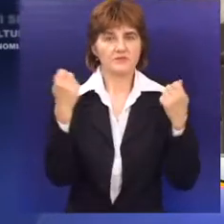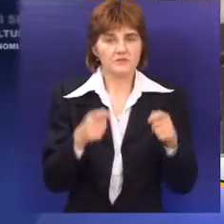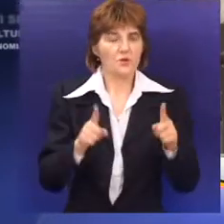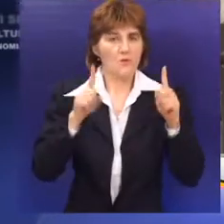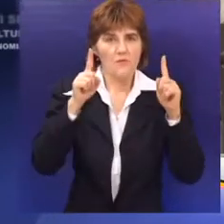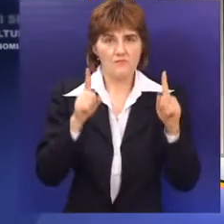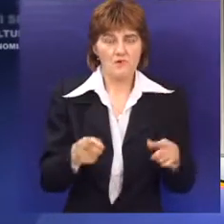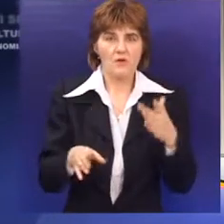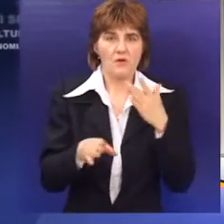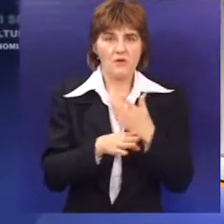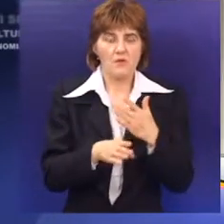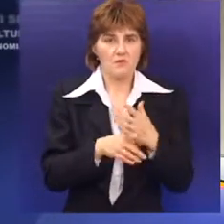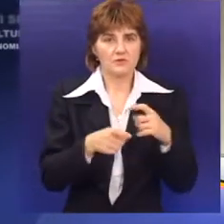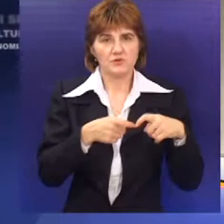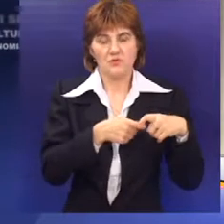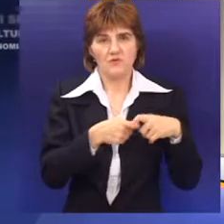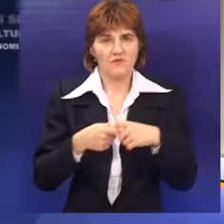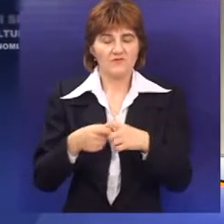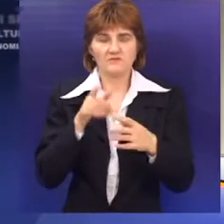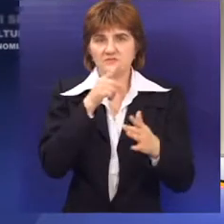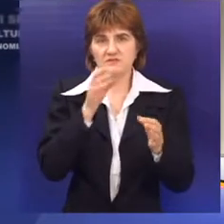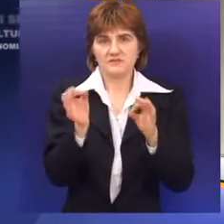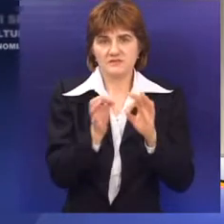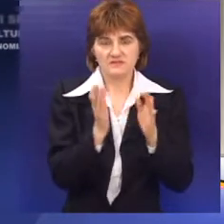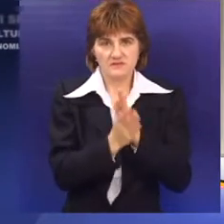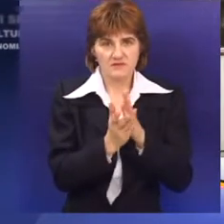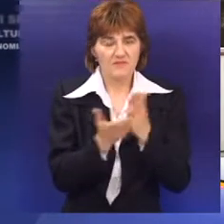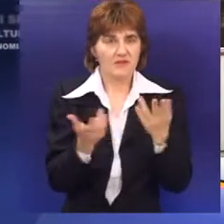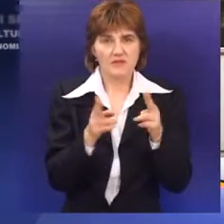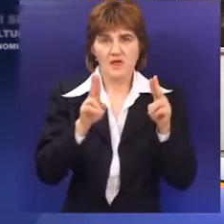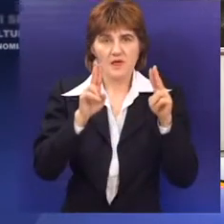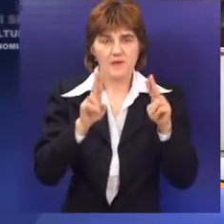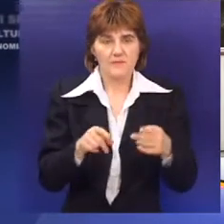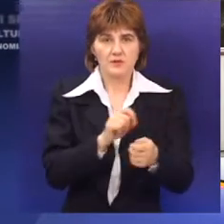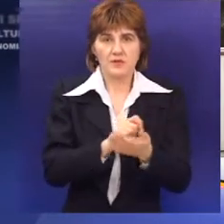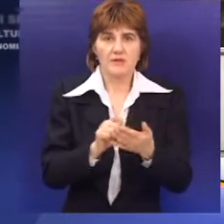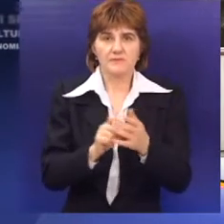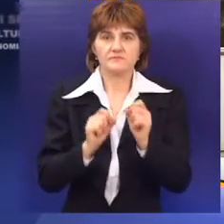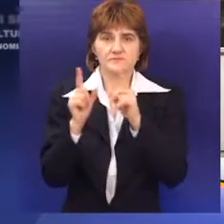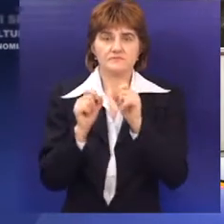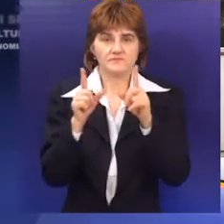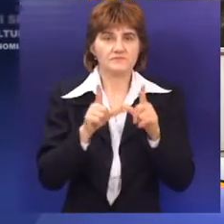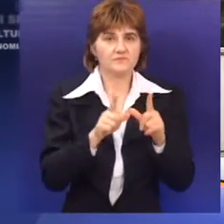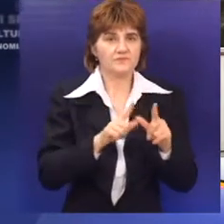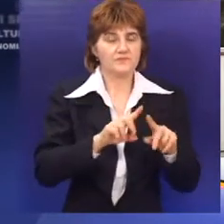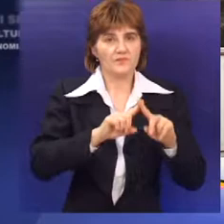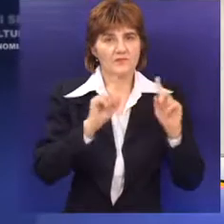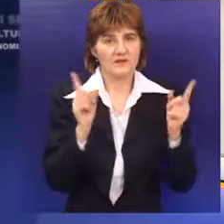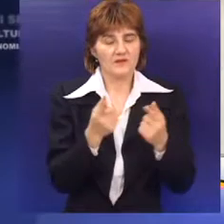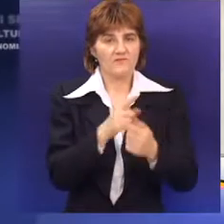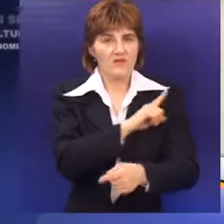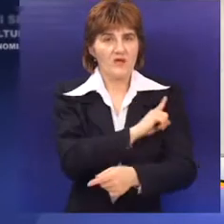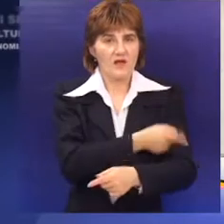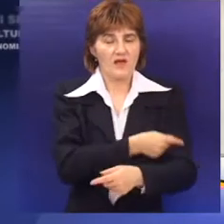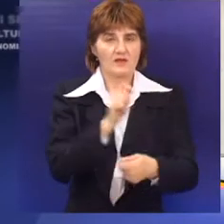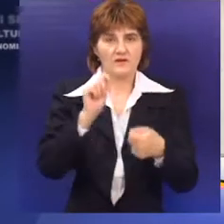se mora pružiti i podrška usmerena na izradu projektne dokumentacije, na osnovu kojih bi se mogli pisati projekti, pre svega u sferi energetske